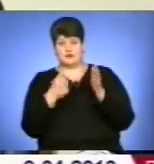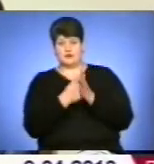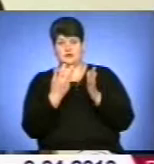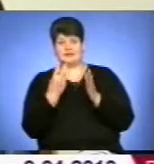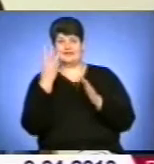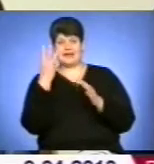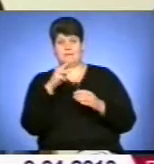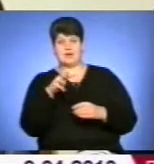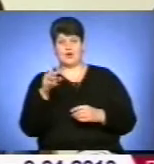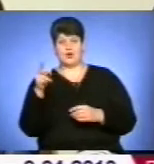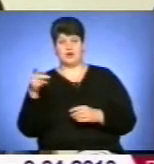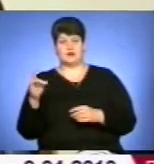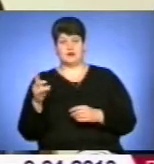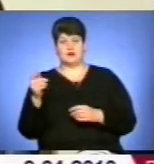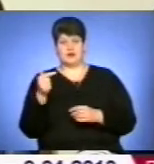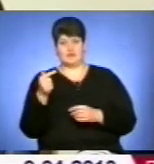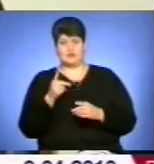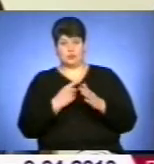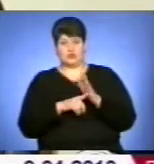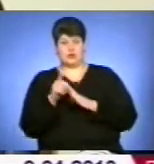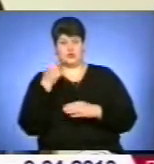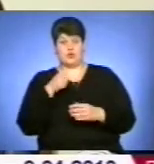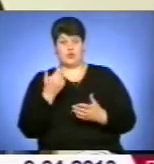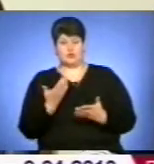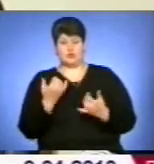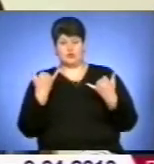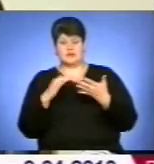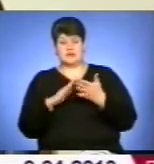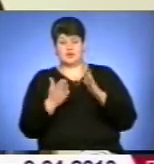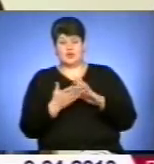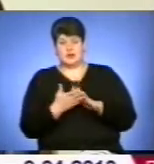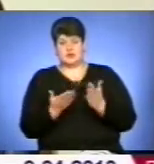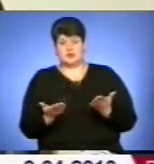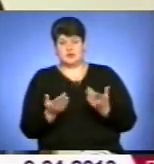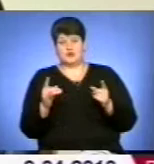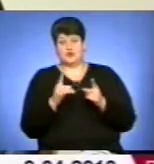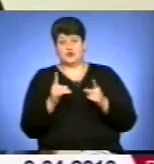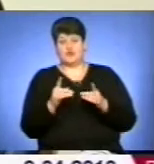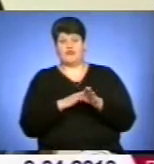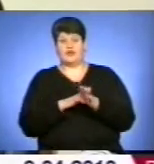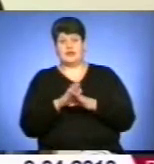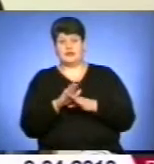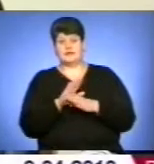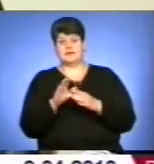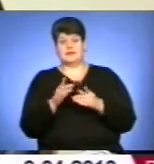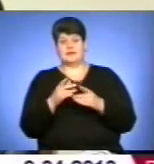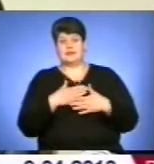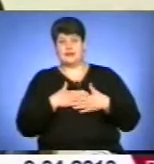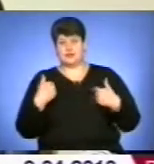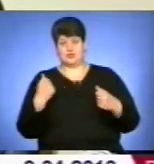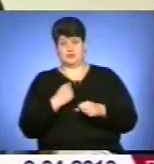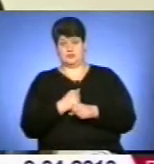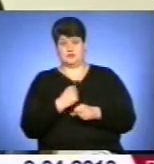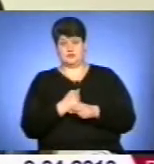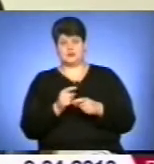грн. Це тільки початок року. Сьогодні ми доходимо до такої ситуації, що виконавці і підрядники відмовляються працювати